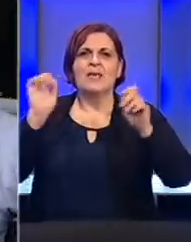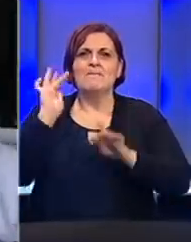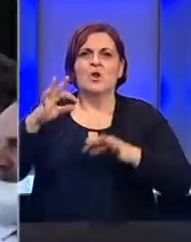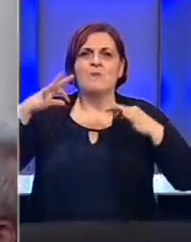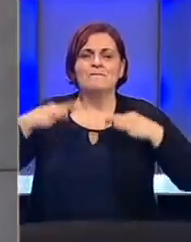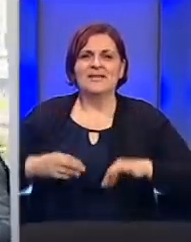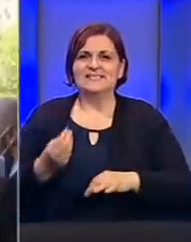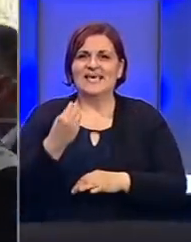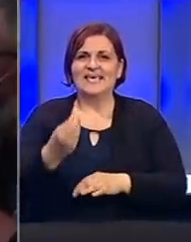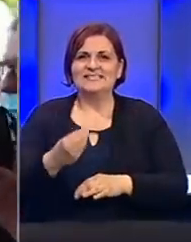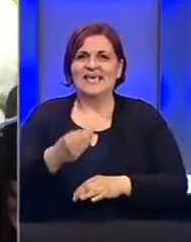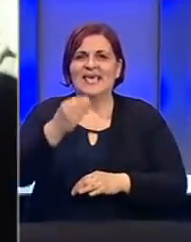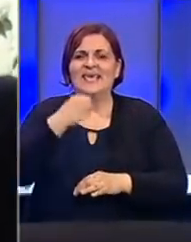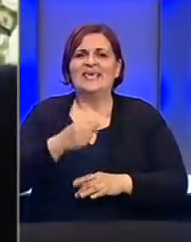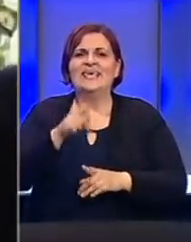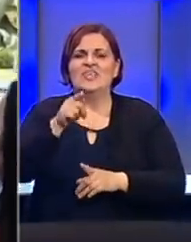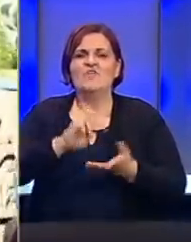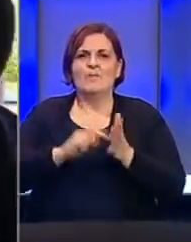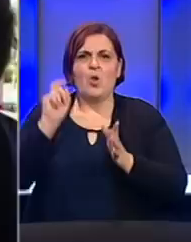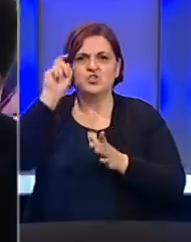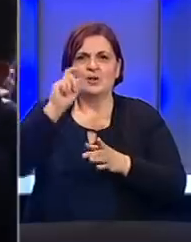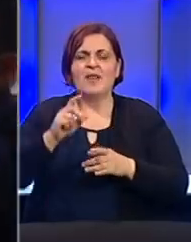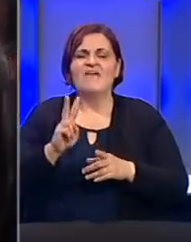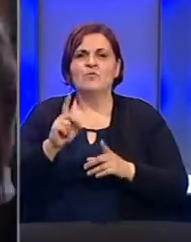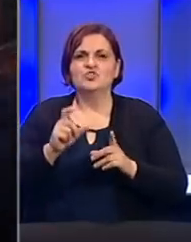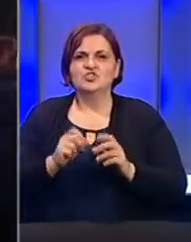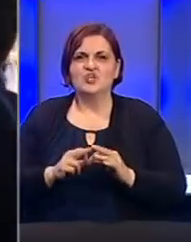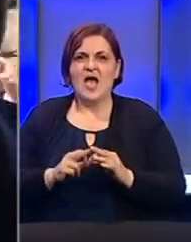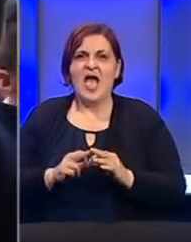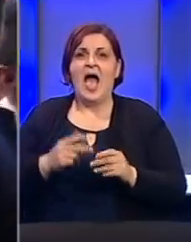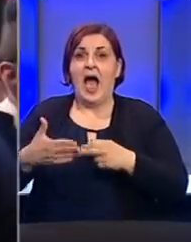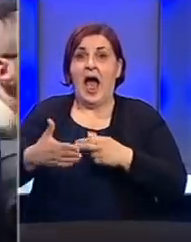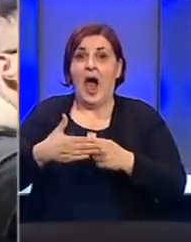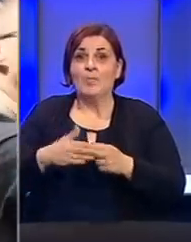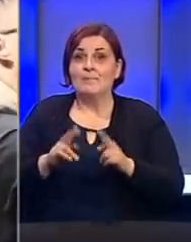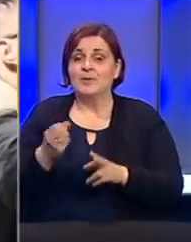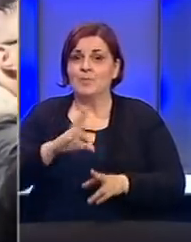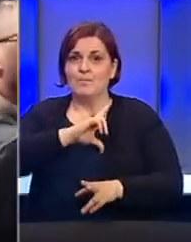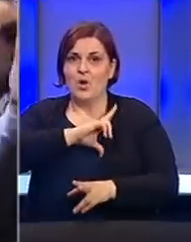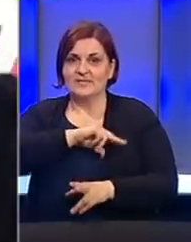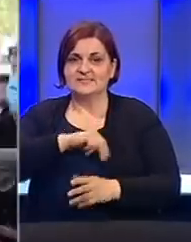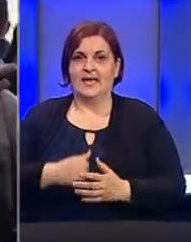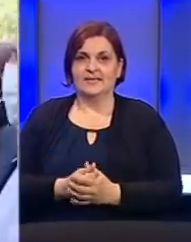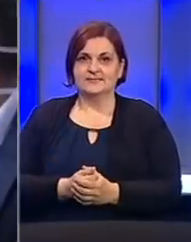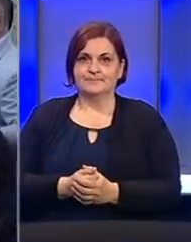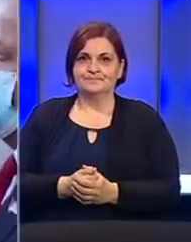predsjednika Srbije i Srpske na predne stranke Aleksandra Vučića, a u blizini je manji broj policajaca.